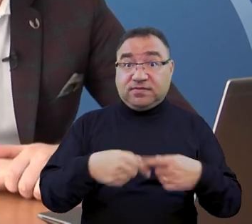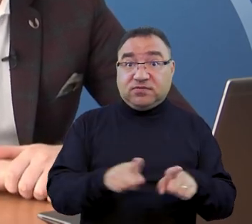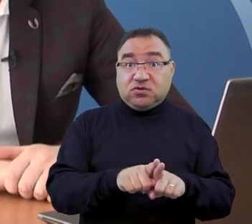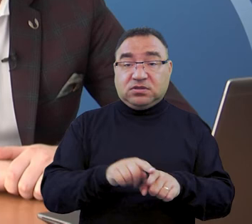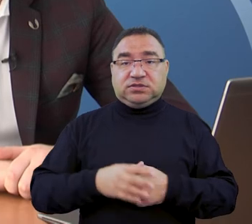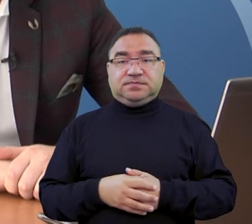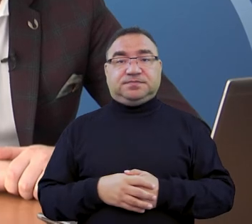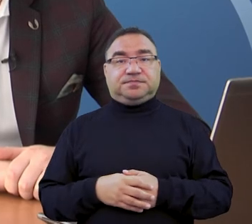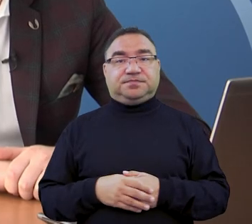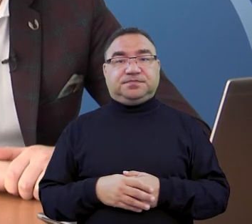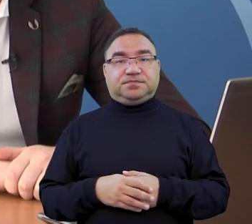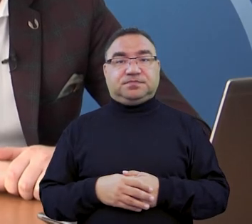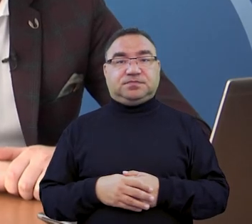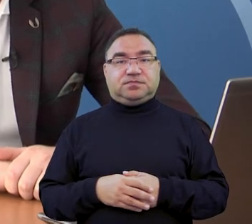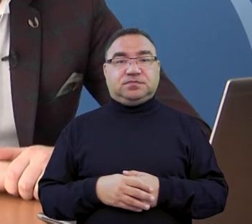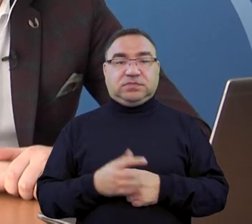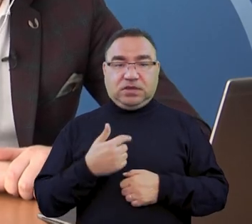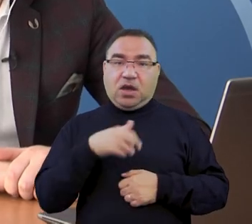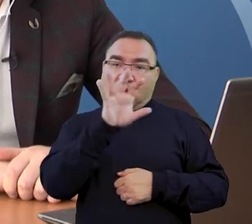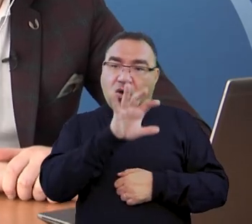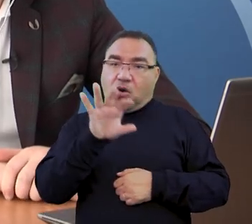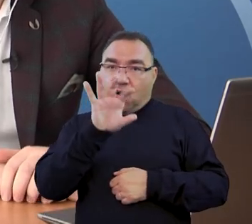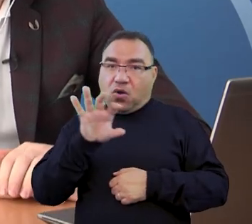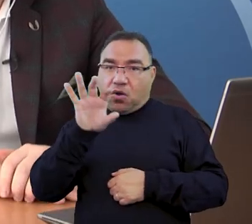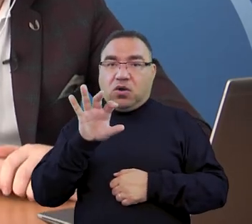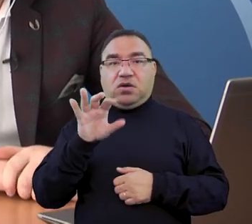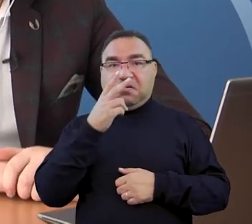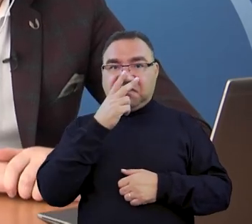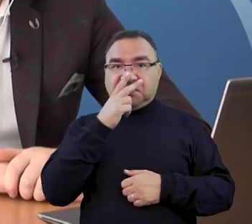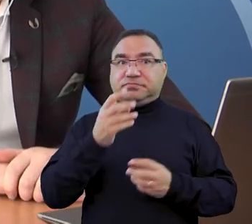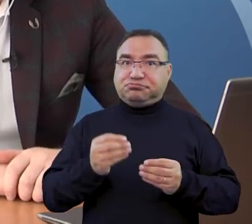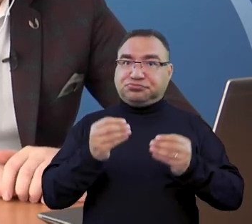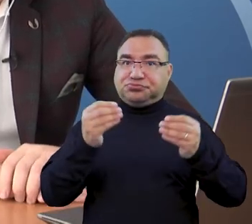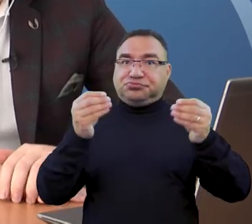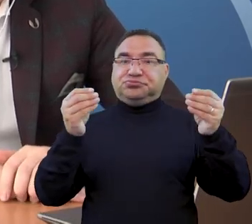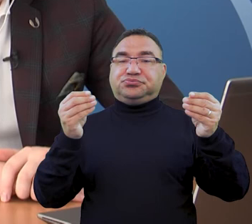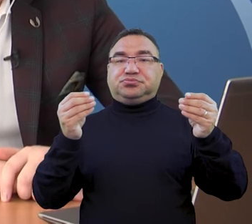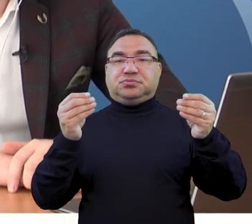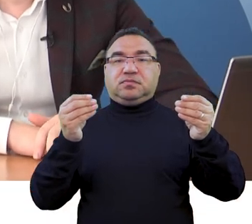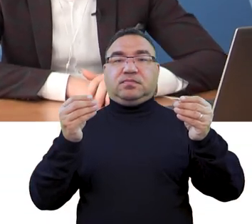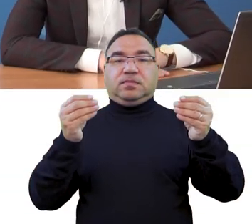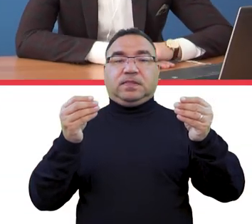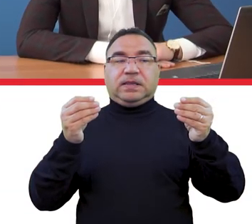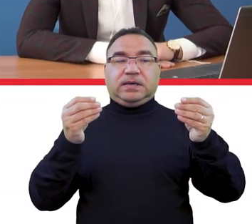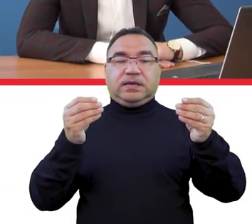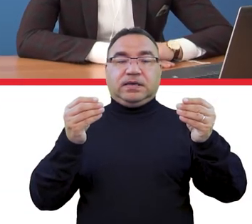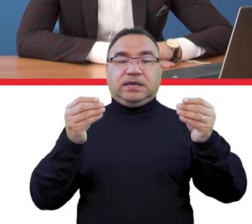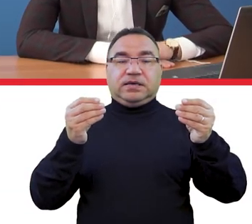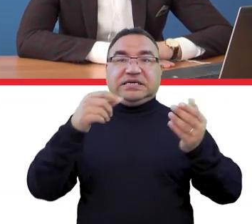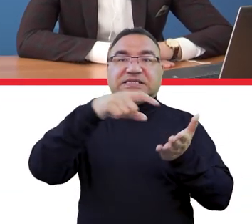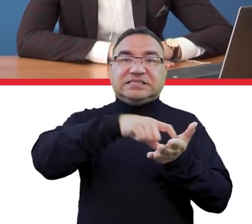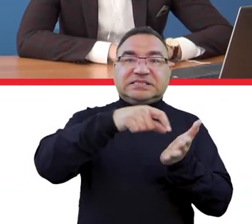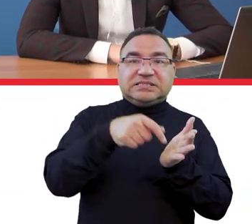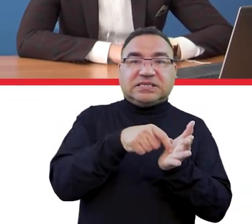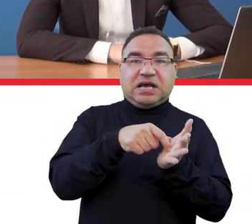Ja na wielu uczelniach oglądałem postęp. Są takie sale,